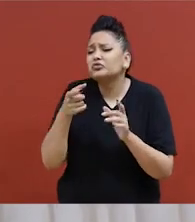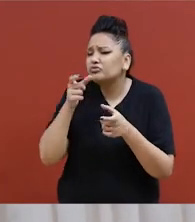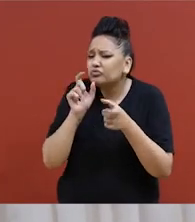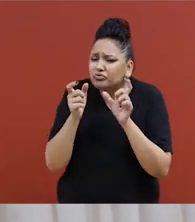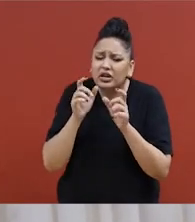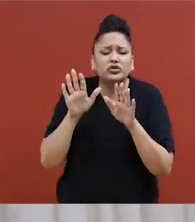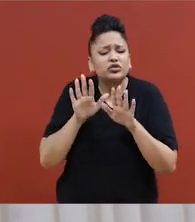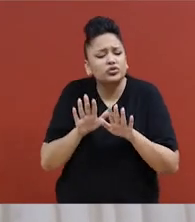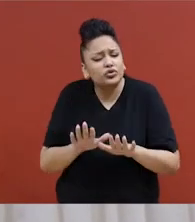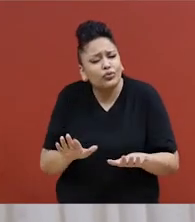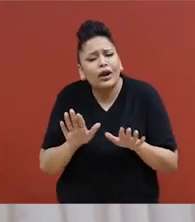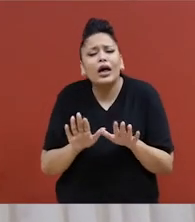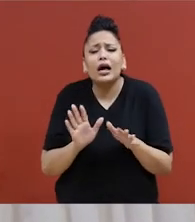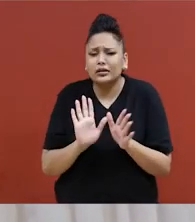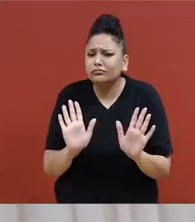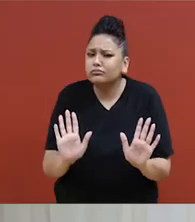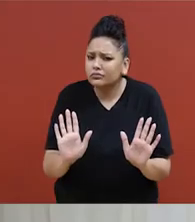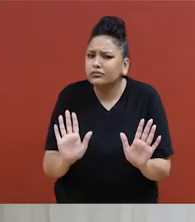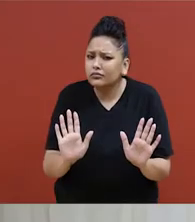boire un verre. On va se calmer.